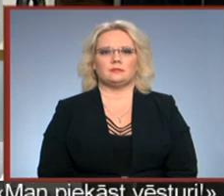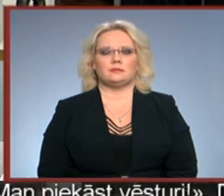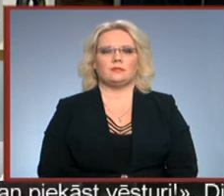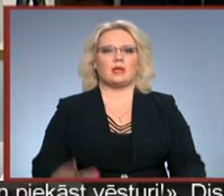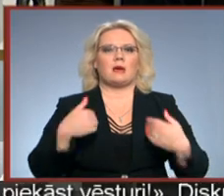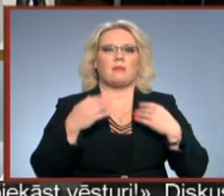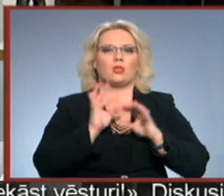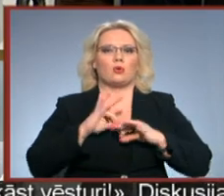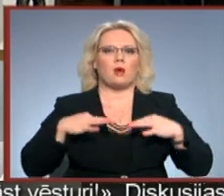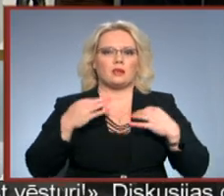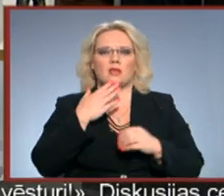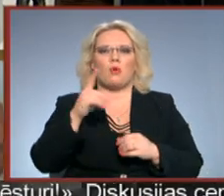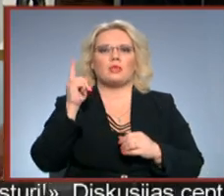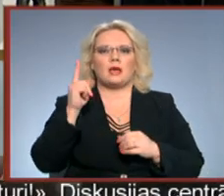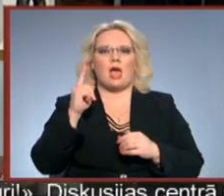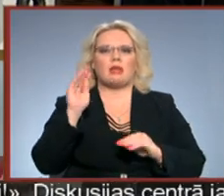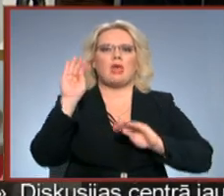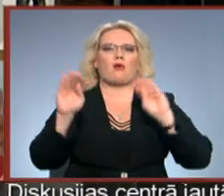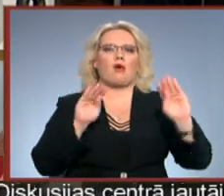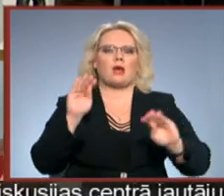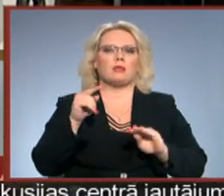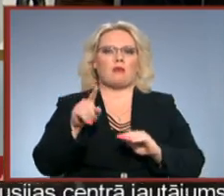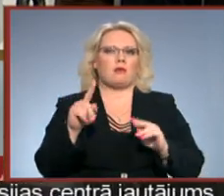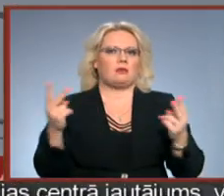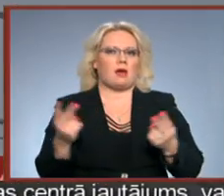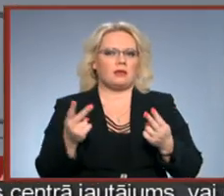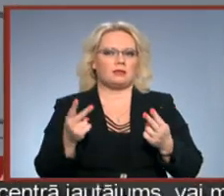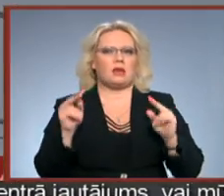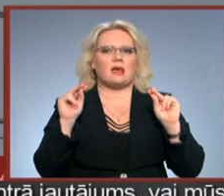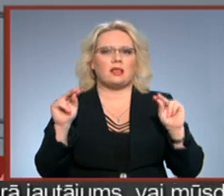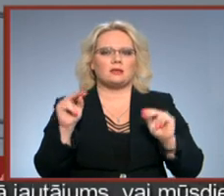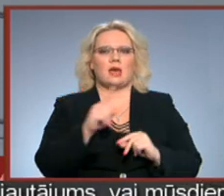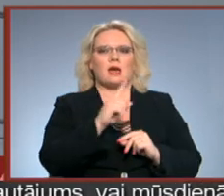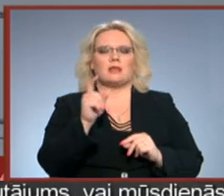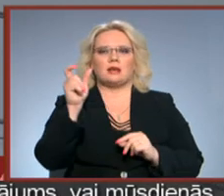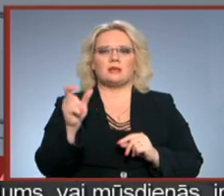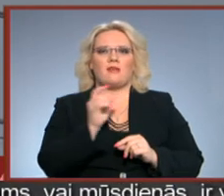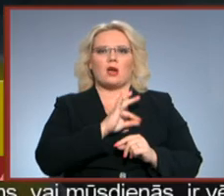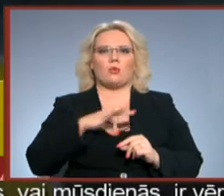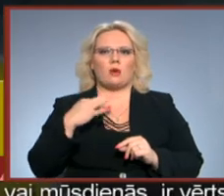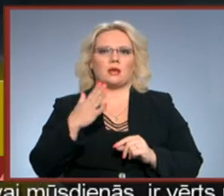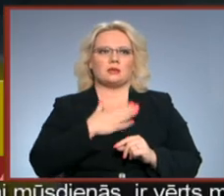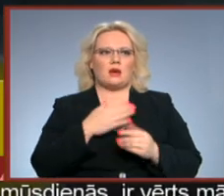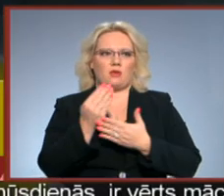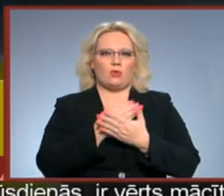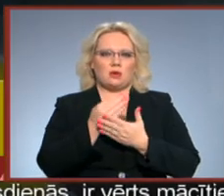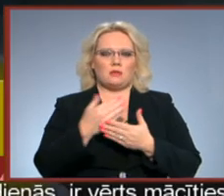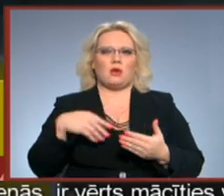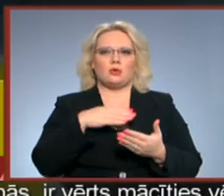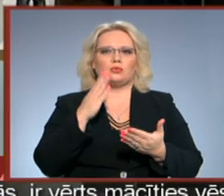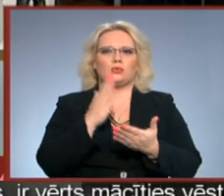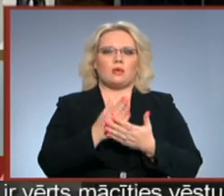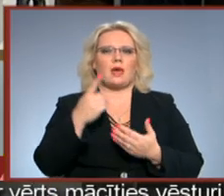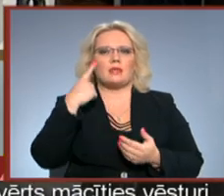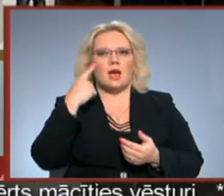Mani rotas lietas nav tikai dekorācijas. Tās ir tradīcijas, reliģija. Katrai cilvēka rotai ir sava nozīme. Jūs taču noteikti atceraties